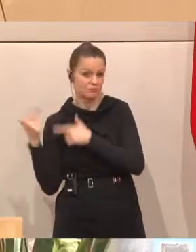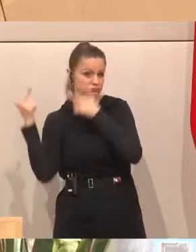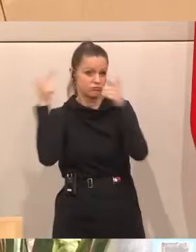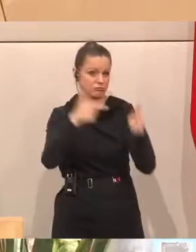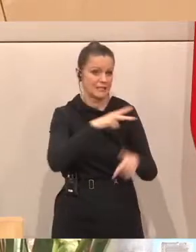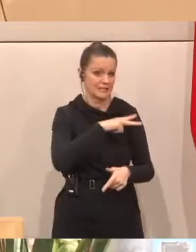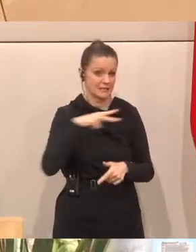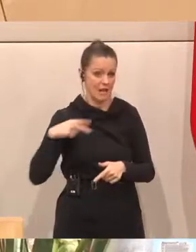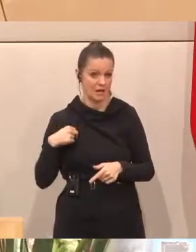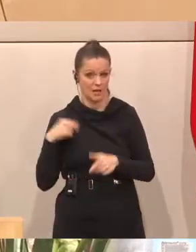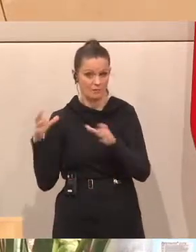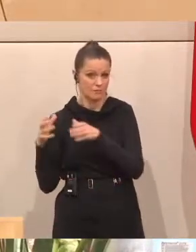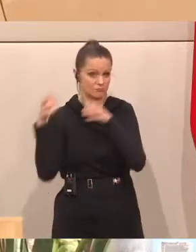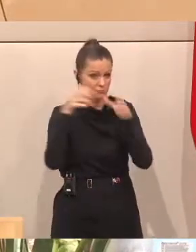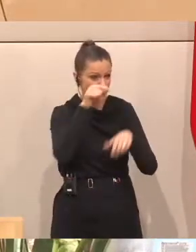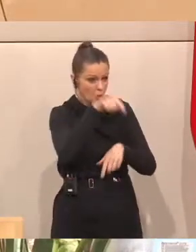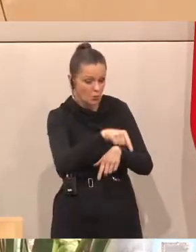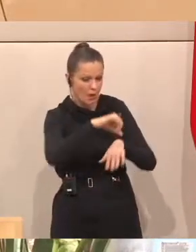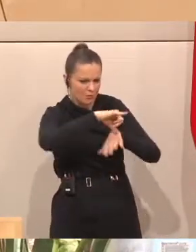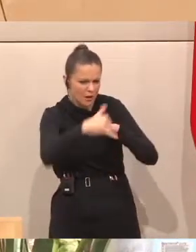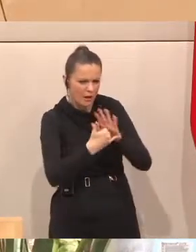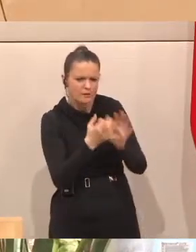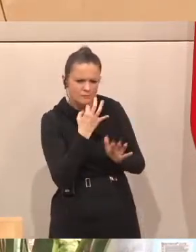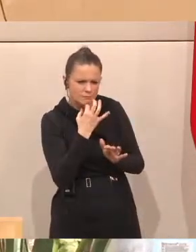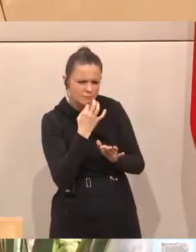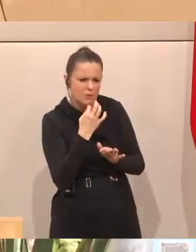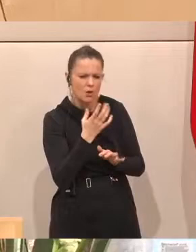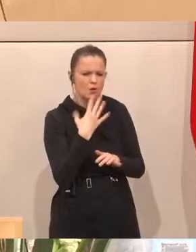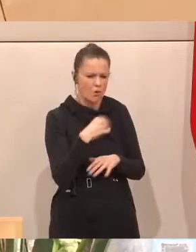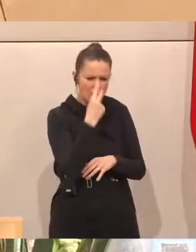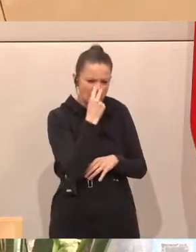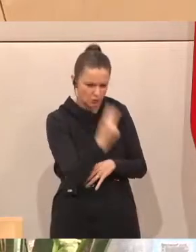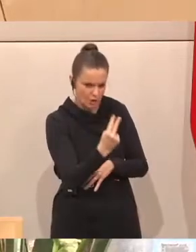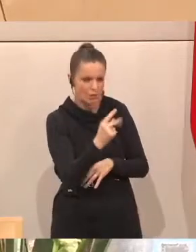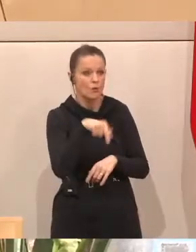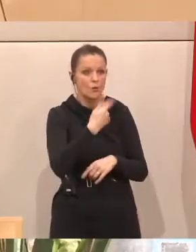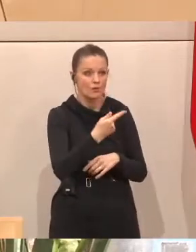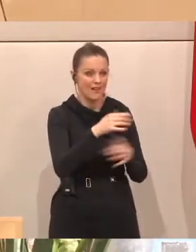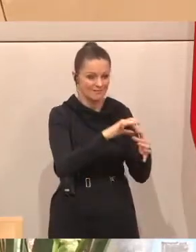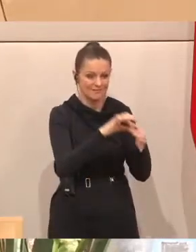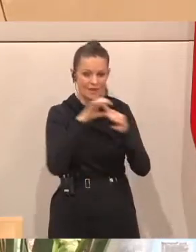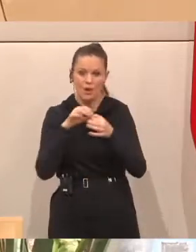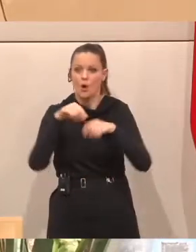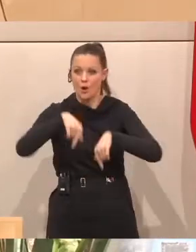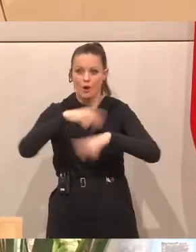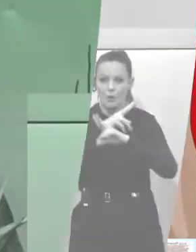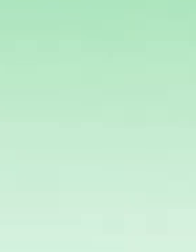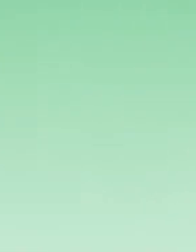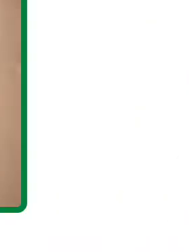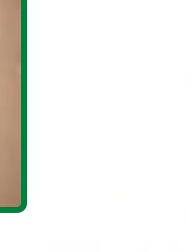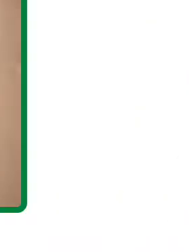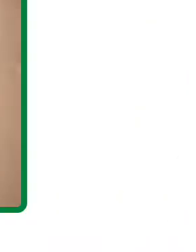Delegation sich das Projekt im Detail anschauen und dann versuchen österreichische Bürgermeister zu motivieren,